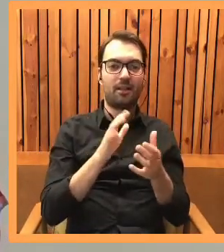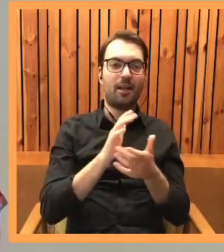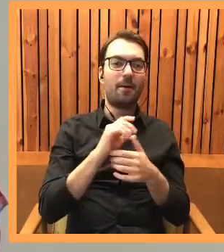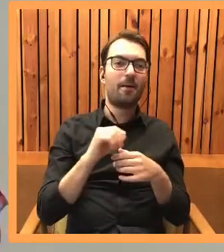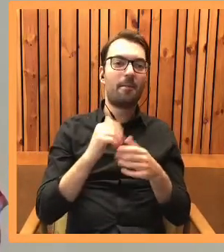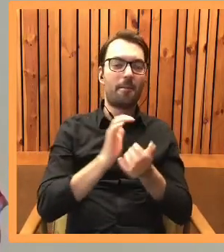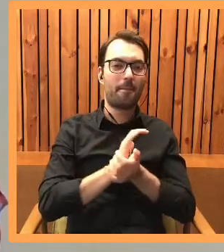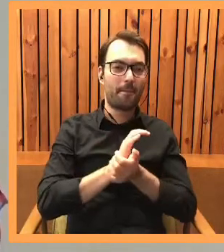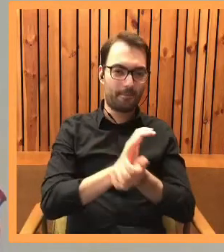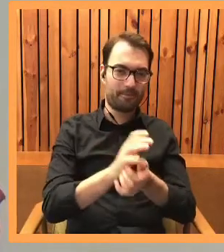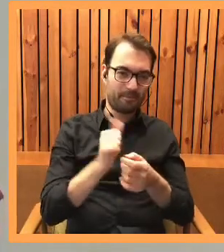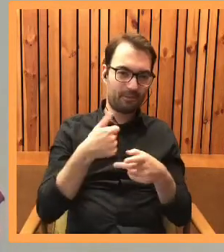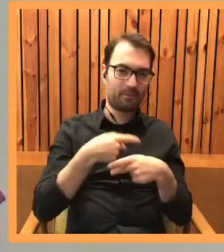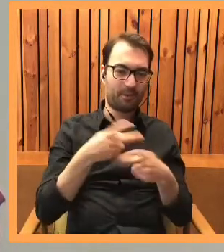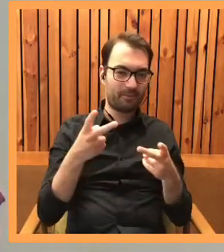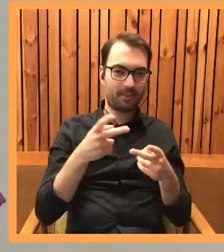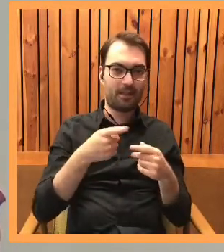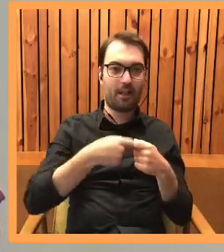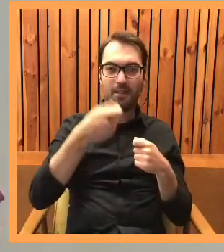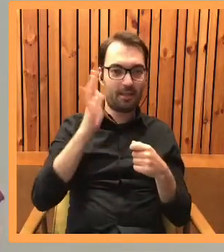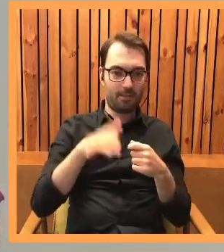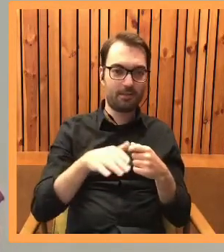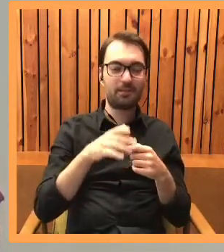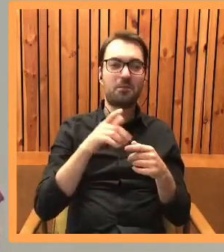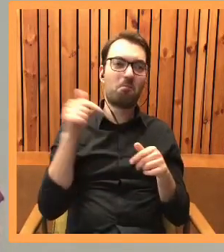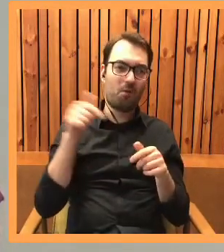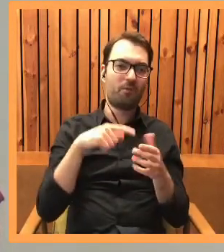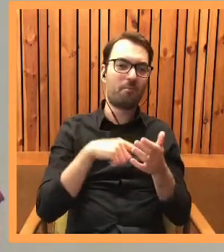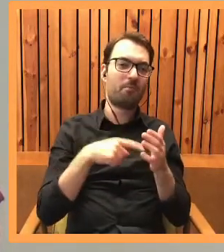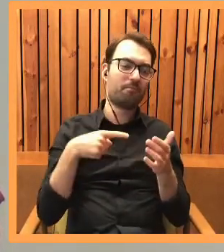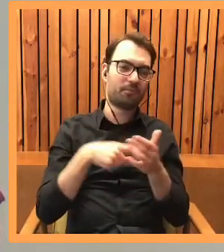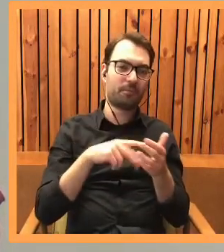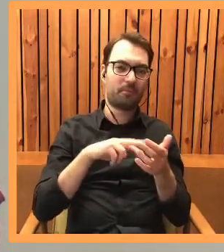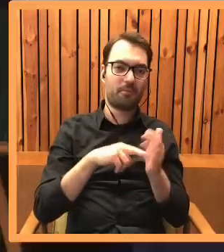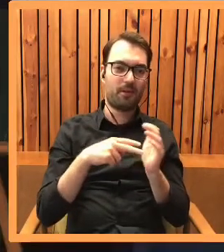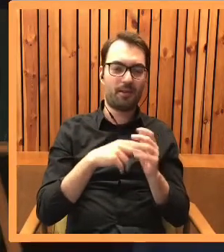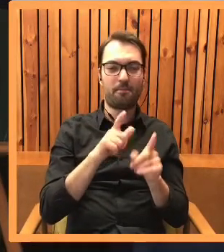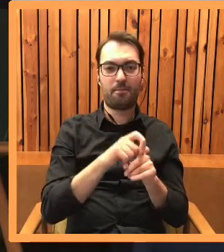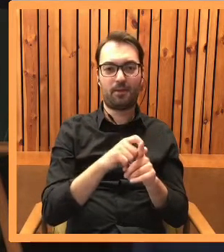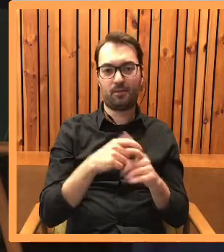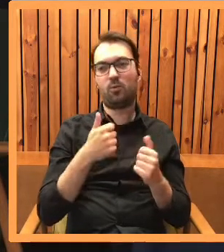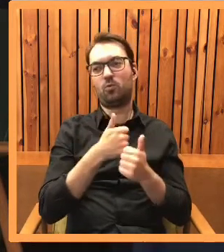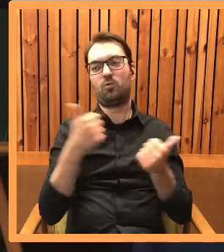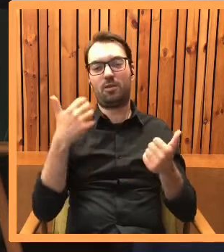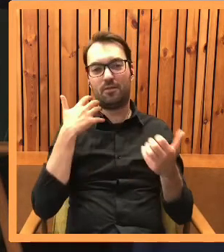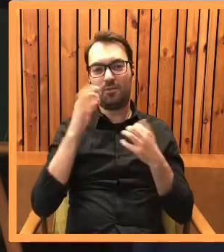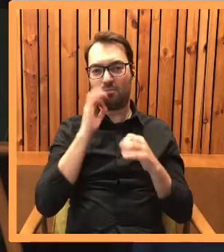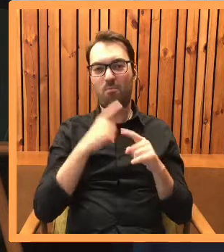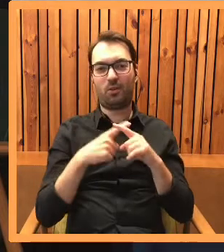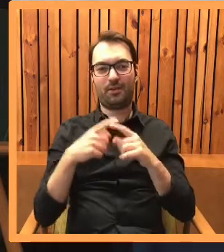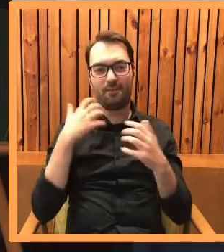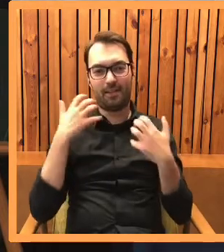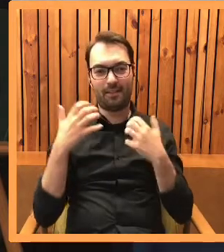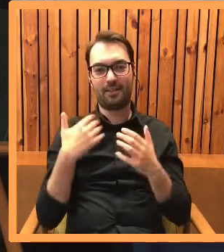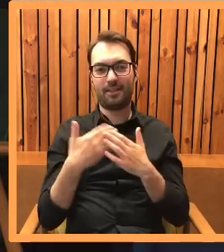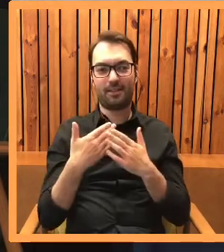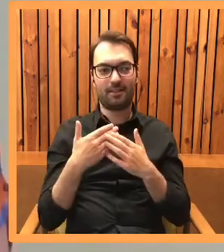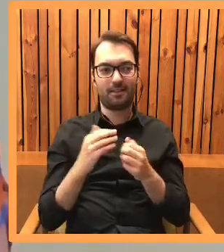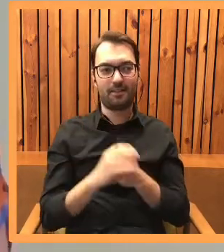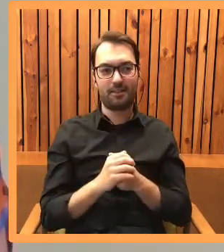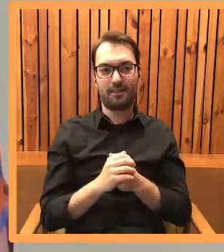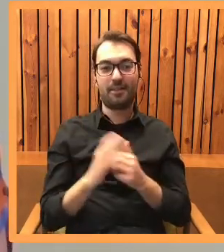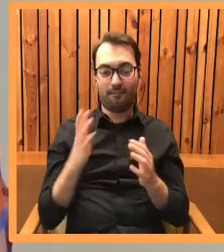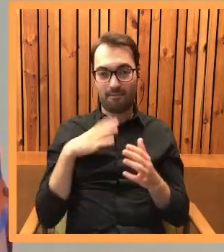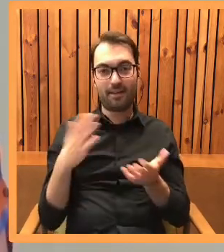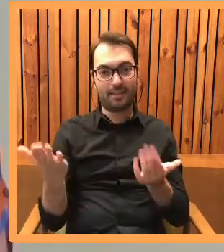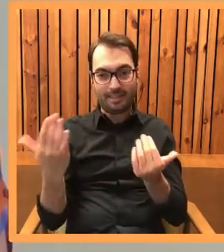przez wirusa, to powinna się ukazać w październiku. No i mamy już pierwszą dobrą wiadomość, co tylko powoduje, że ośmiela mam nadzieję Państwa do